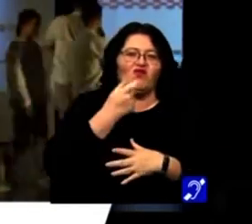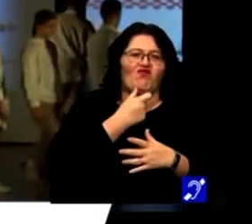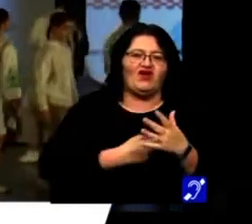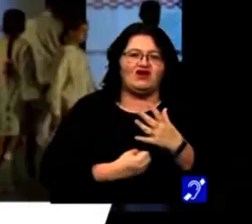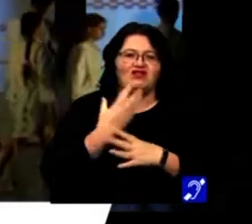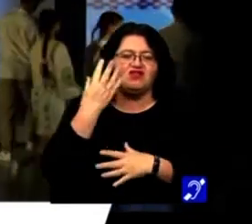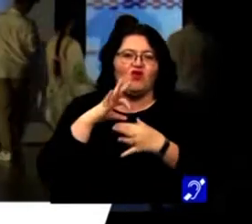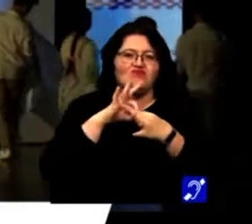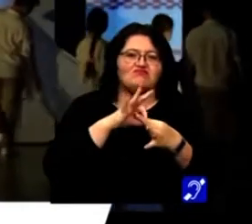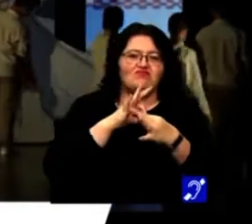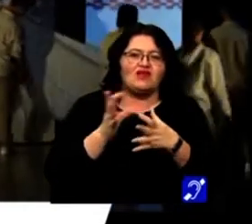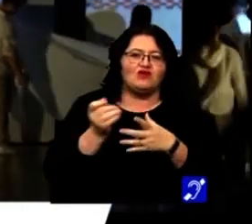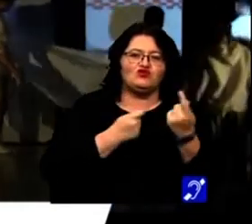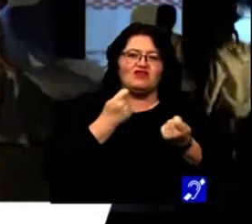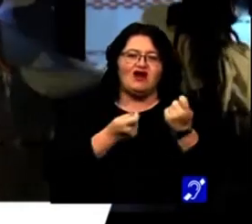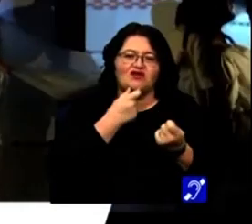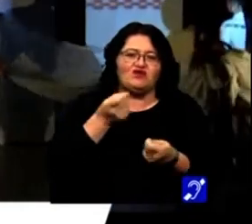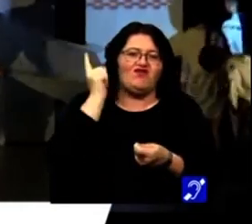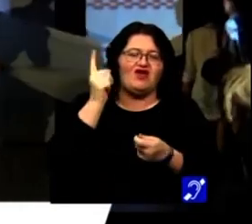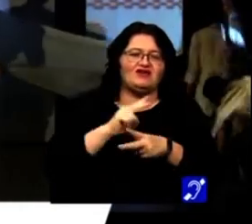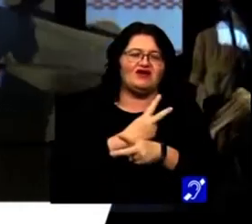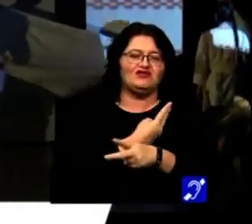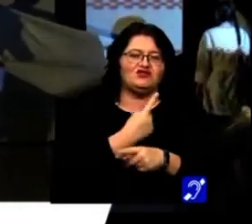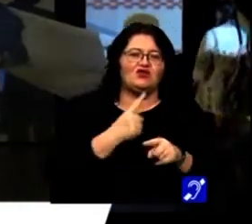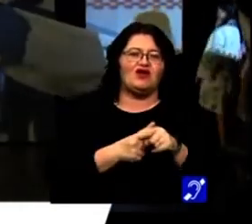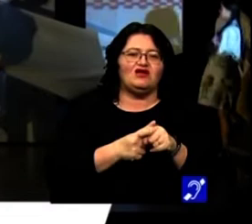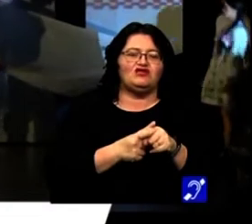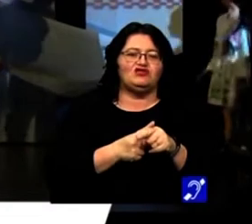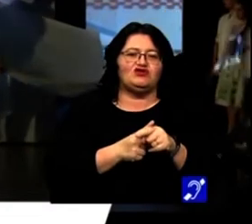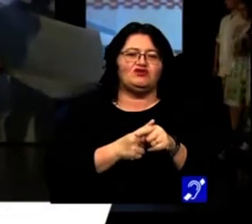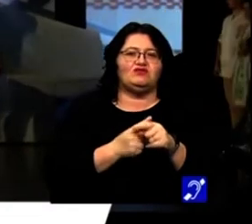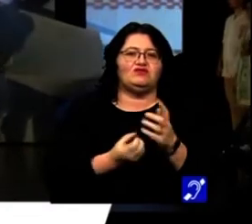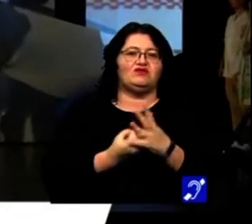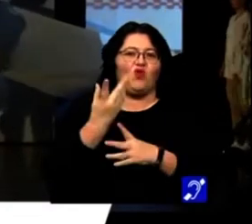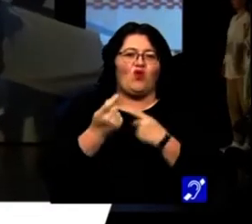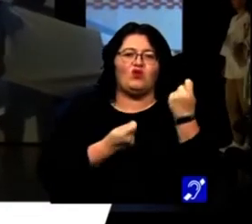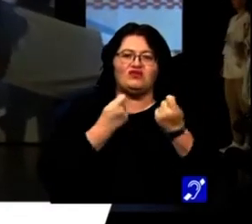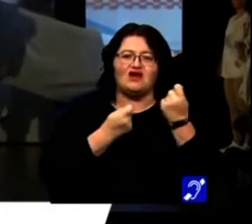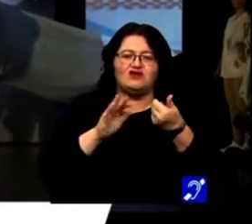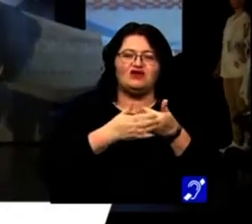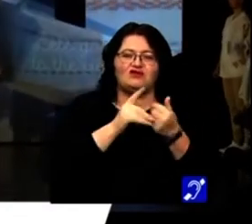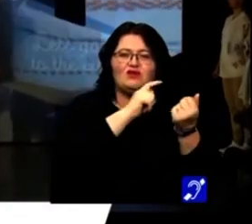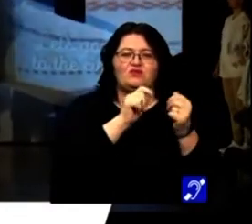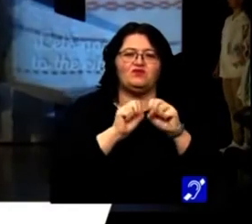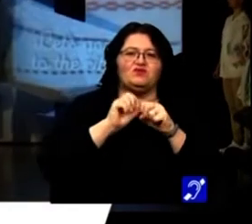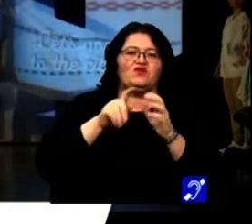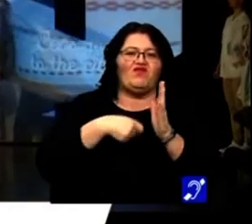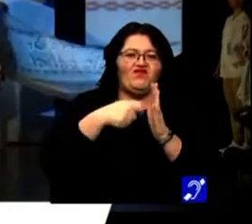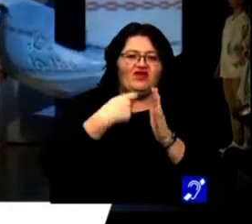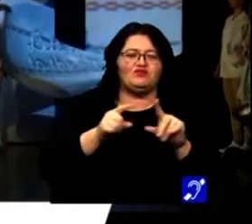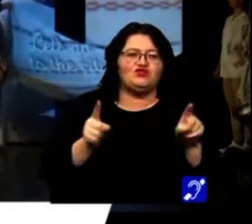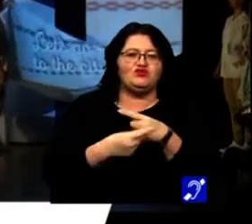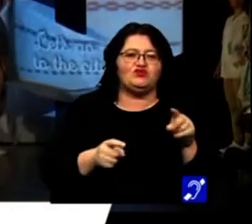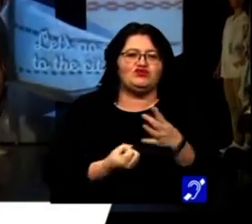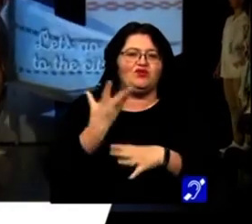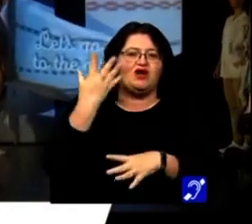deoarece aduce împreună dansurile vechi, tradiționale, dar și o coregrafie contemporană, alături de proiecții și muzică de la cei mai